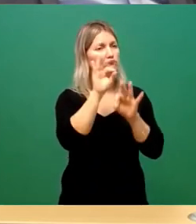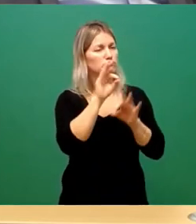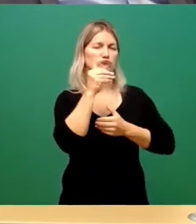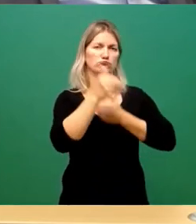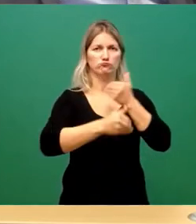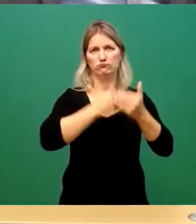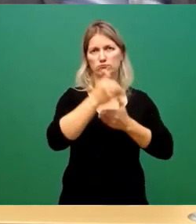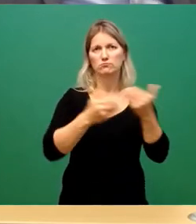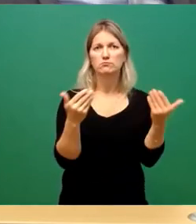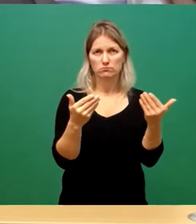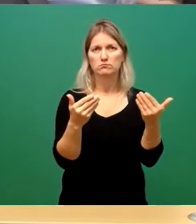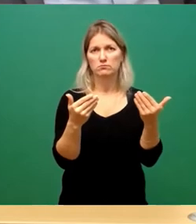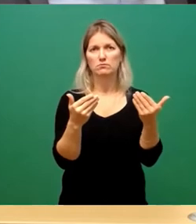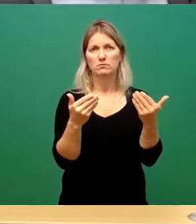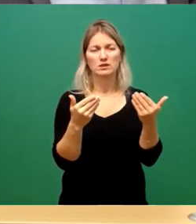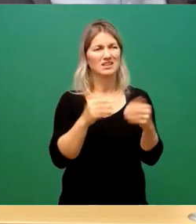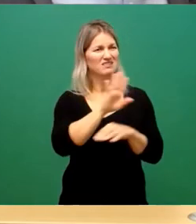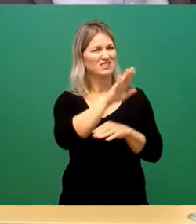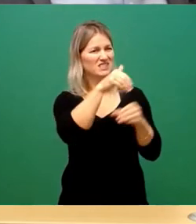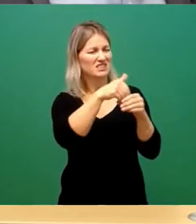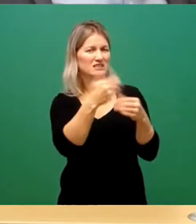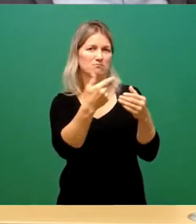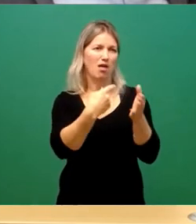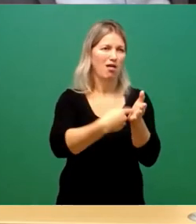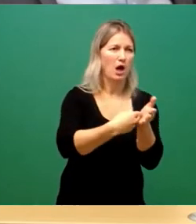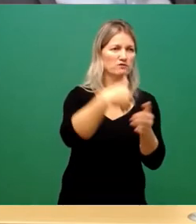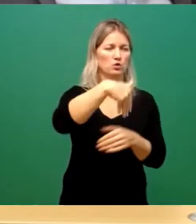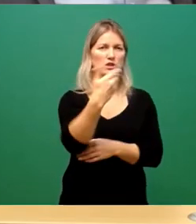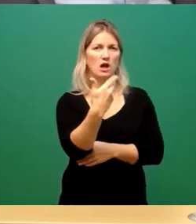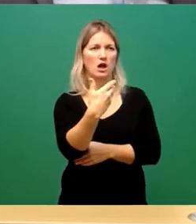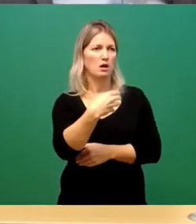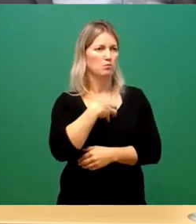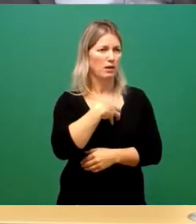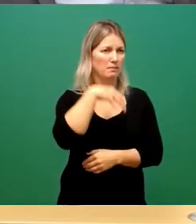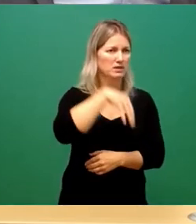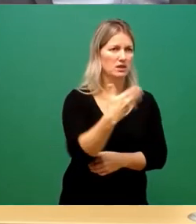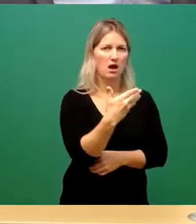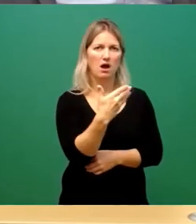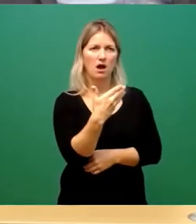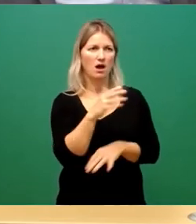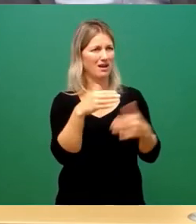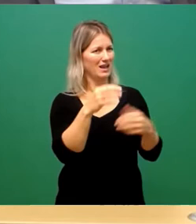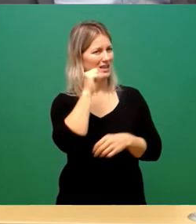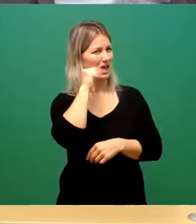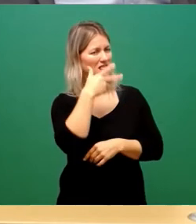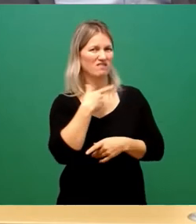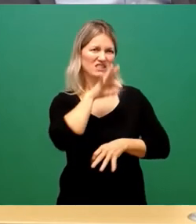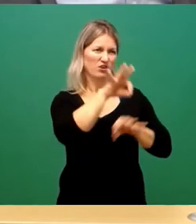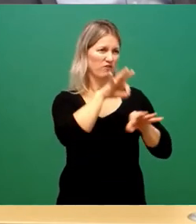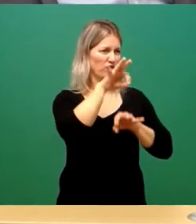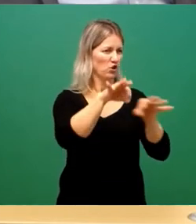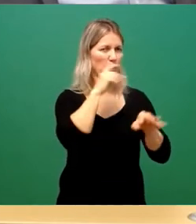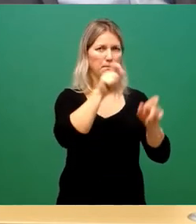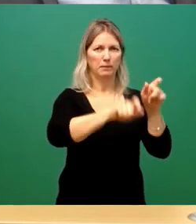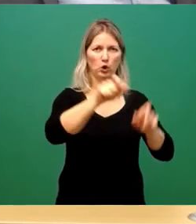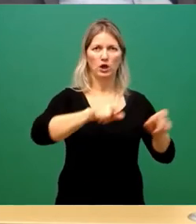Probleme, die Herausforderungen, die jeden Tag für die Bürgerinnen und Bürger als Dienstleister dieser Stadt